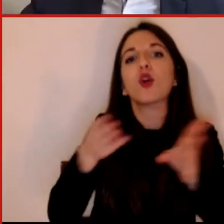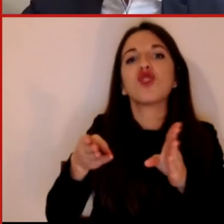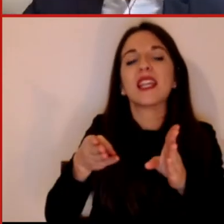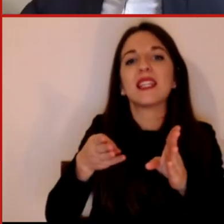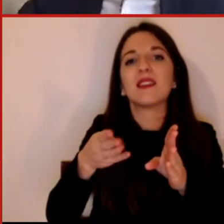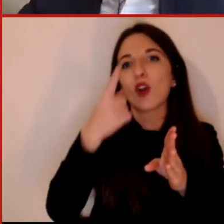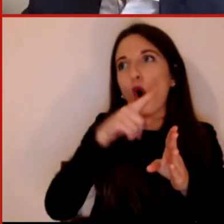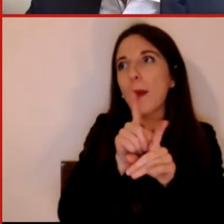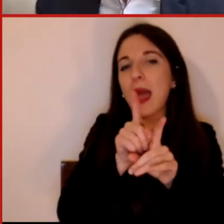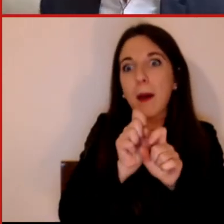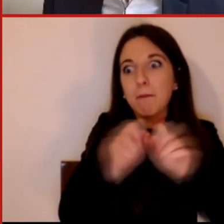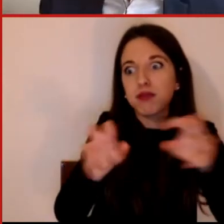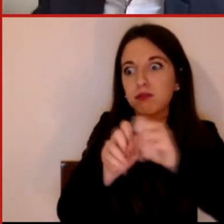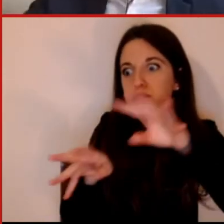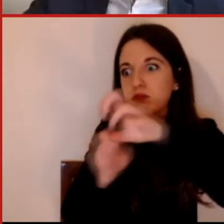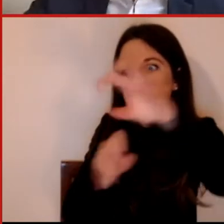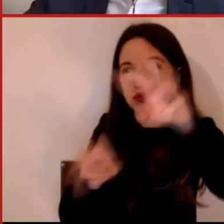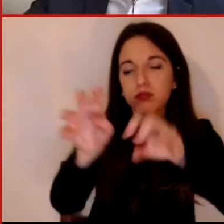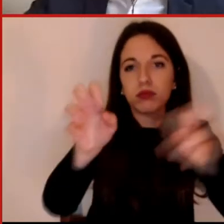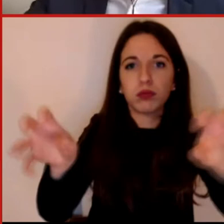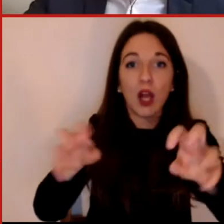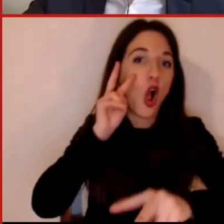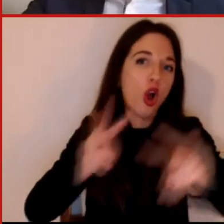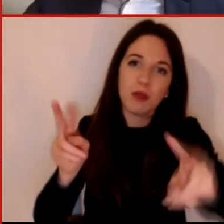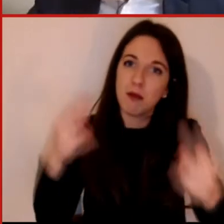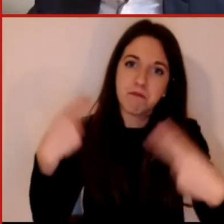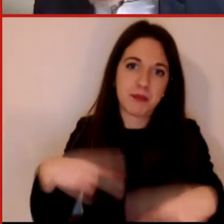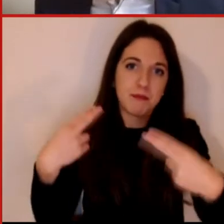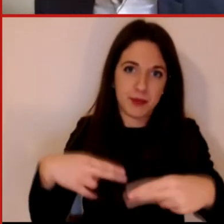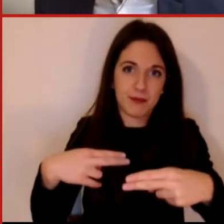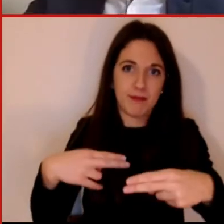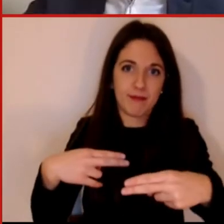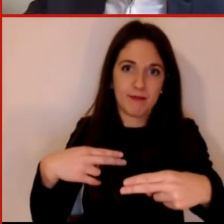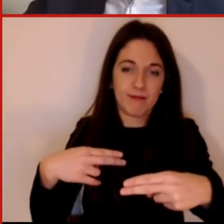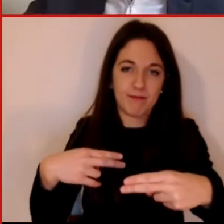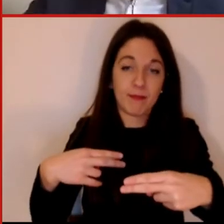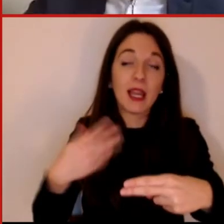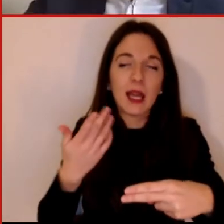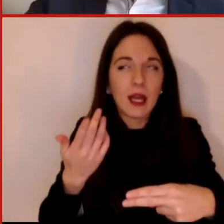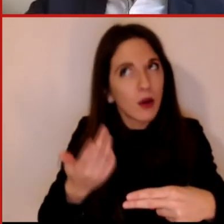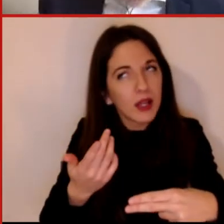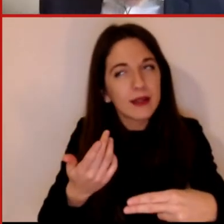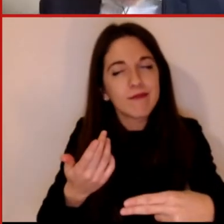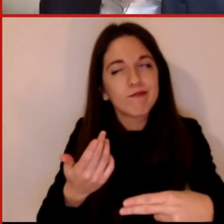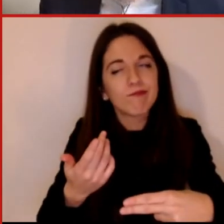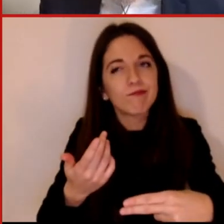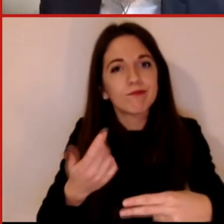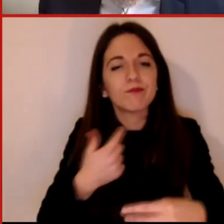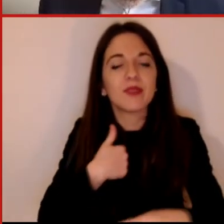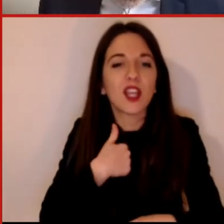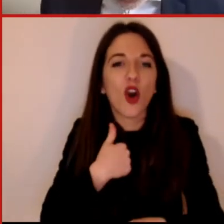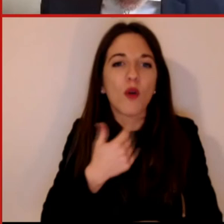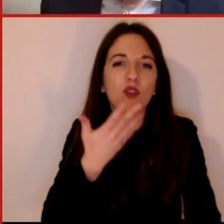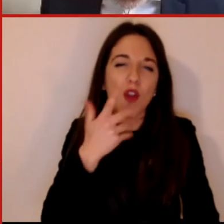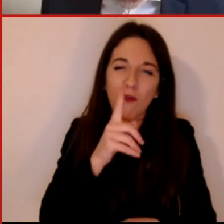esponenziali e hanno tutte le loro non linearità. Ora qui come capite non voglio continuare ad